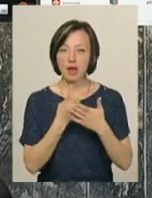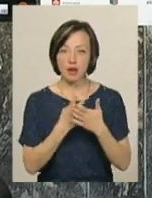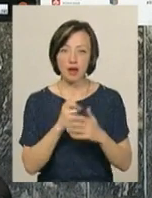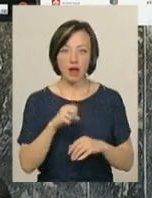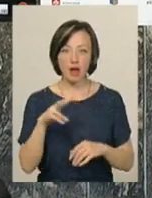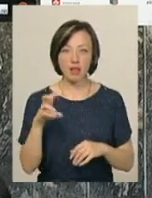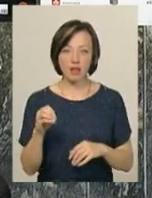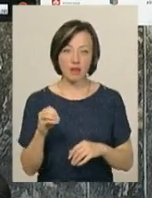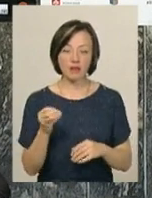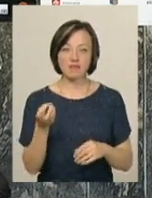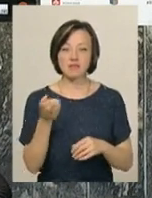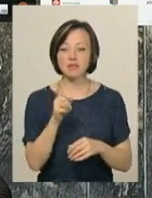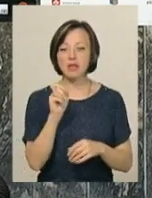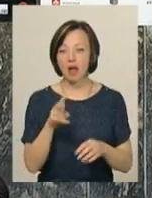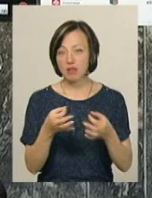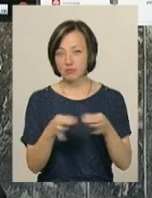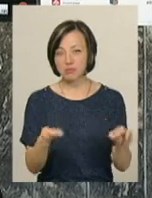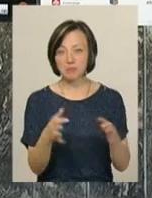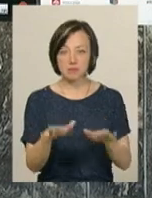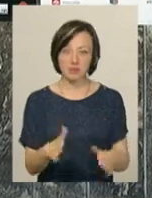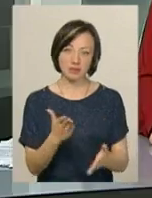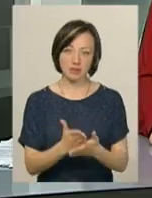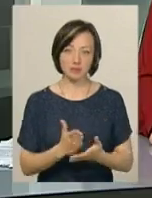в зал ми пустимо тільки при наявності місць.